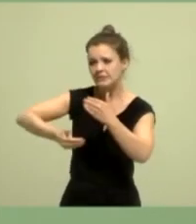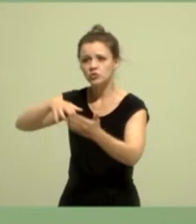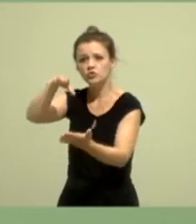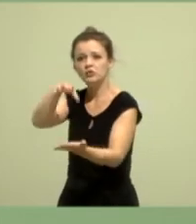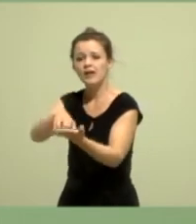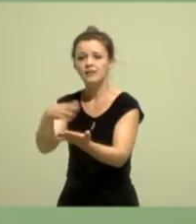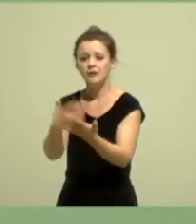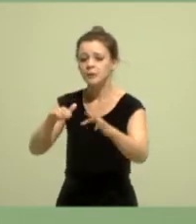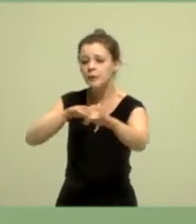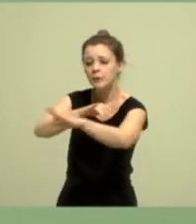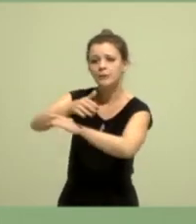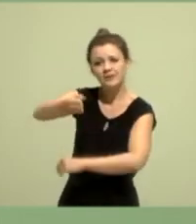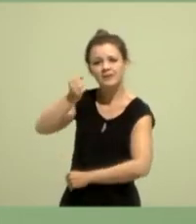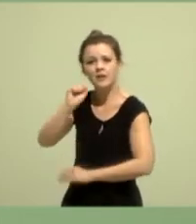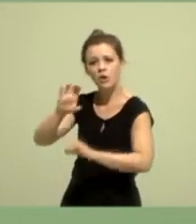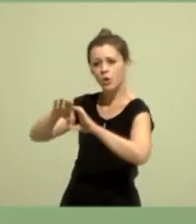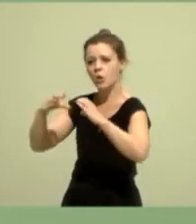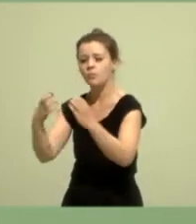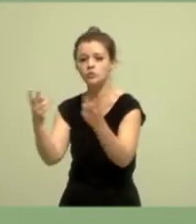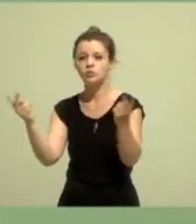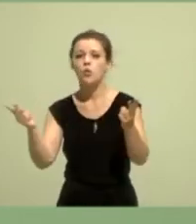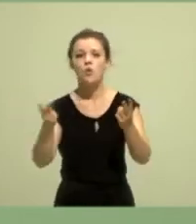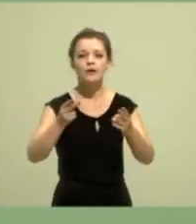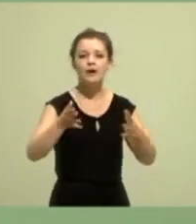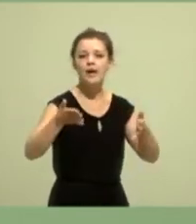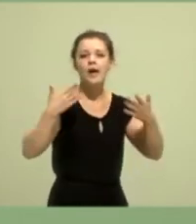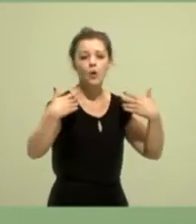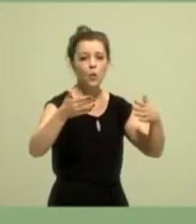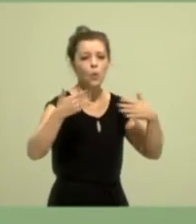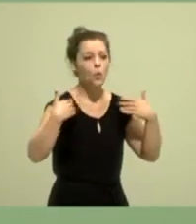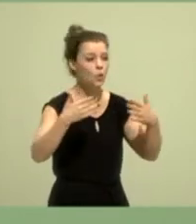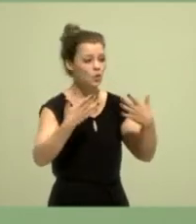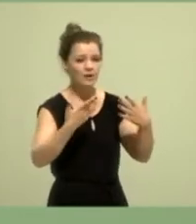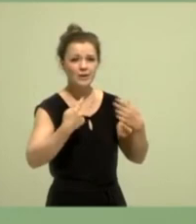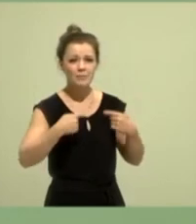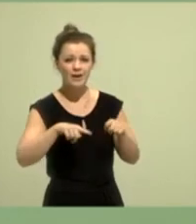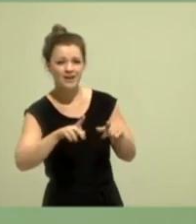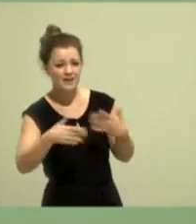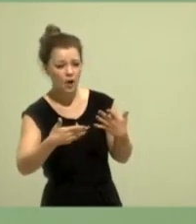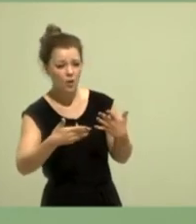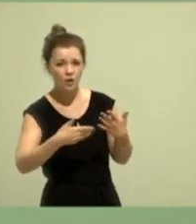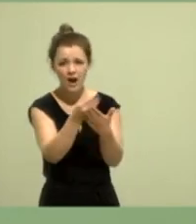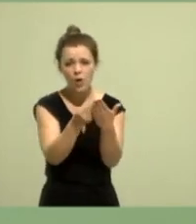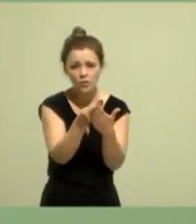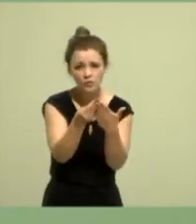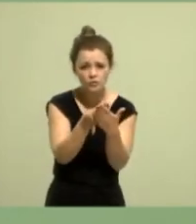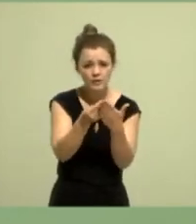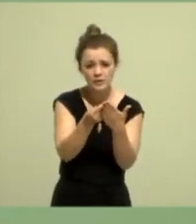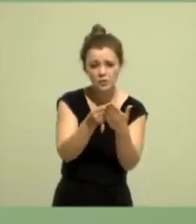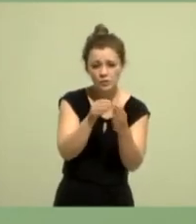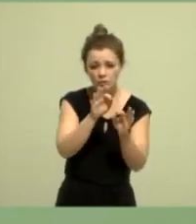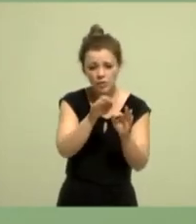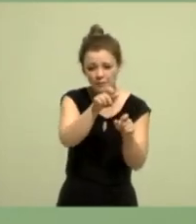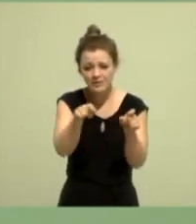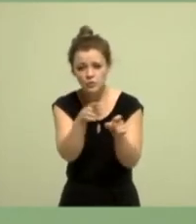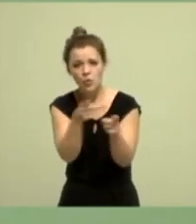Naherholung mit produzierendem Gewerbe für HandwerkerInnen und für Auszubildende? Und wie sieht der ländliche Raum der Zukunft aus?